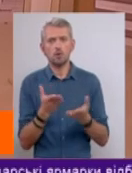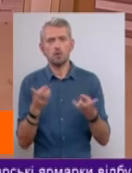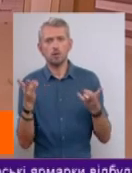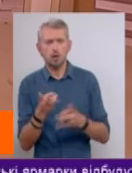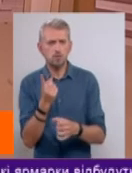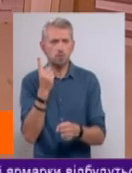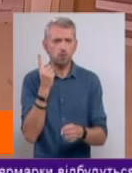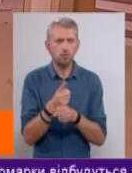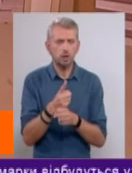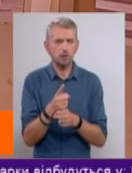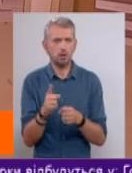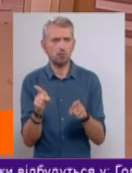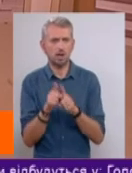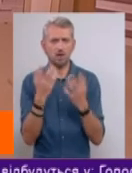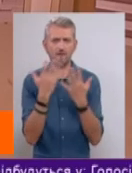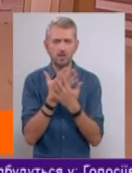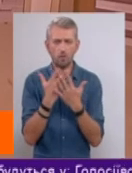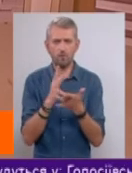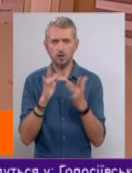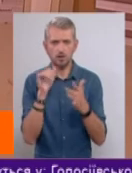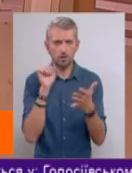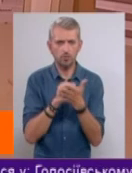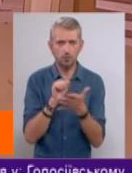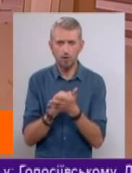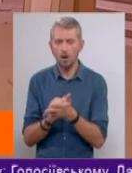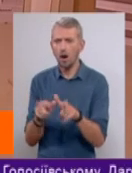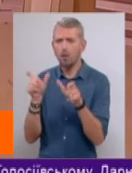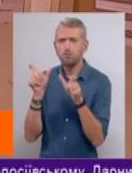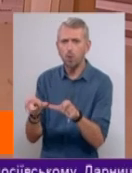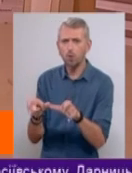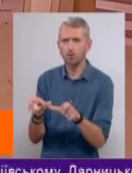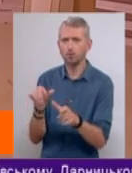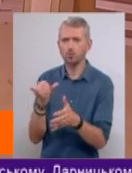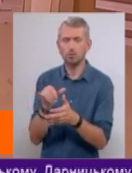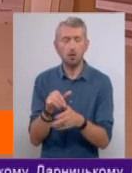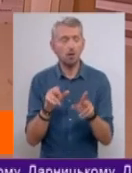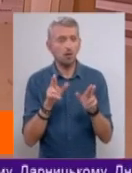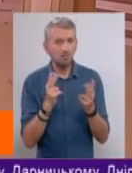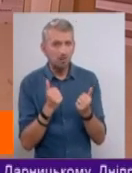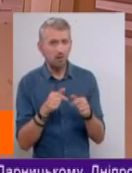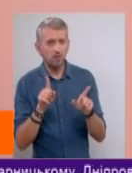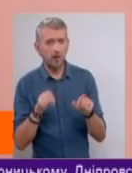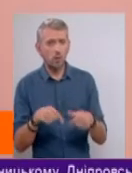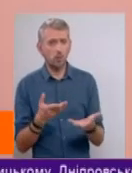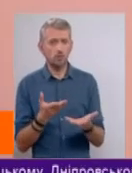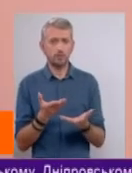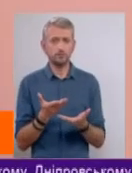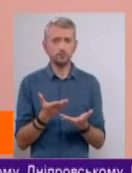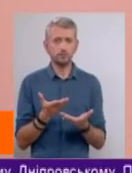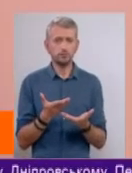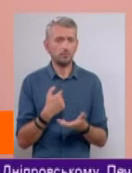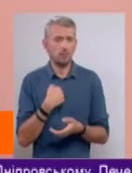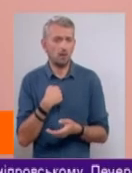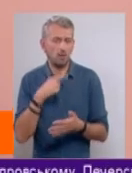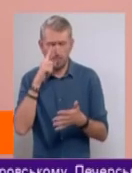забурнити такі матеріали в інтернеті. Забанити, заблокувати. Це також, я